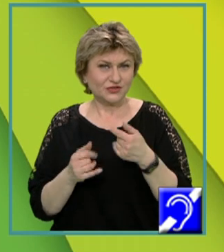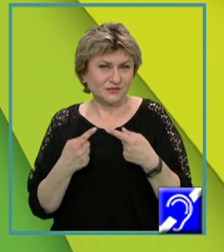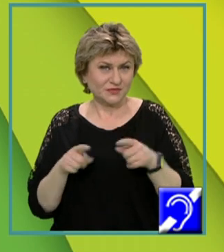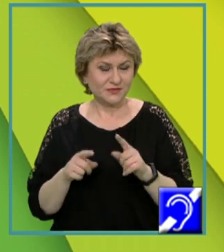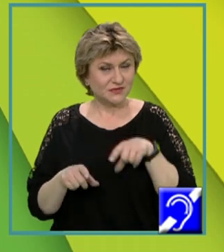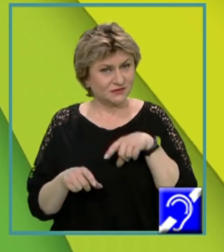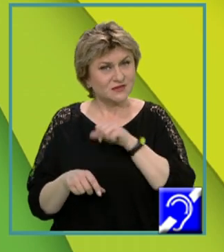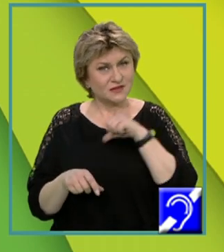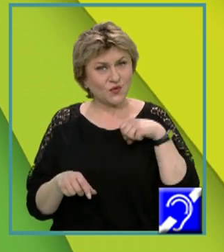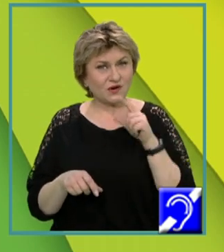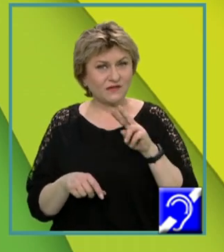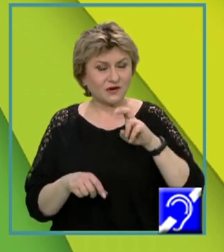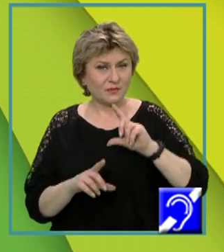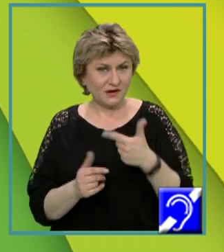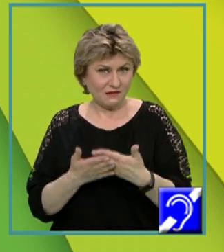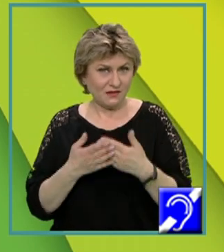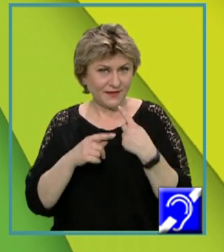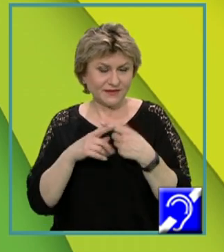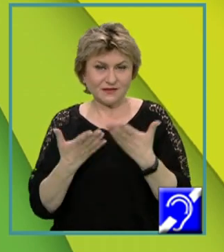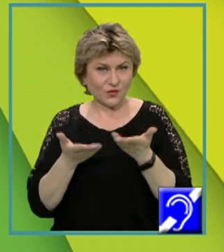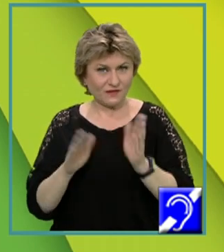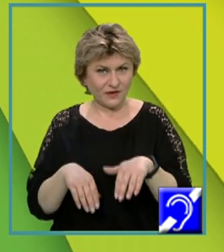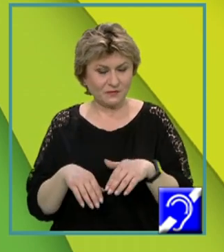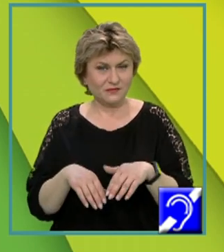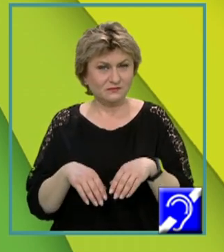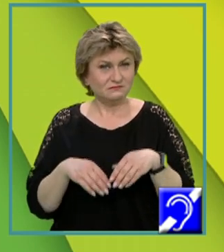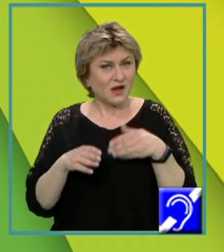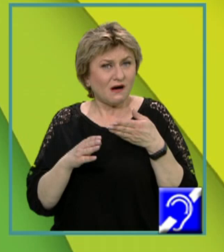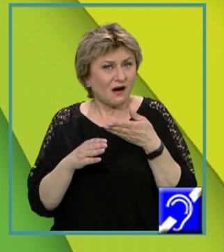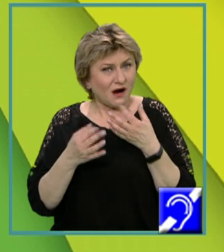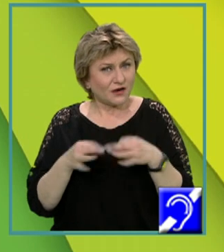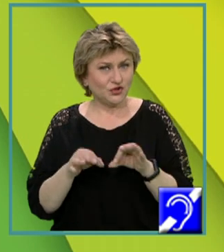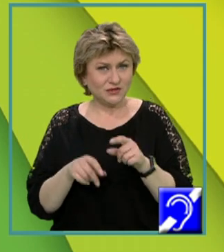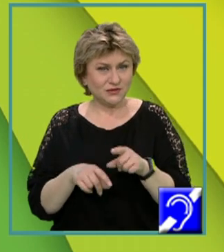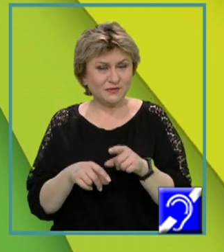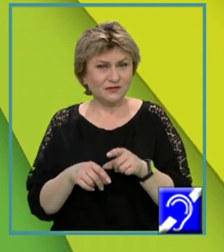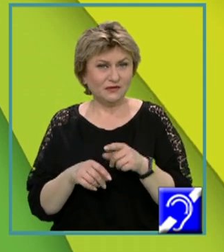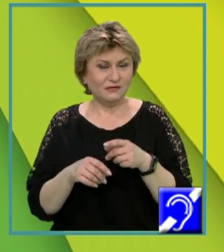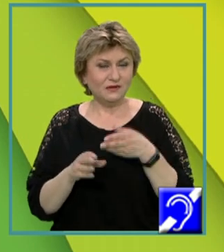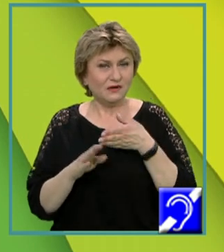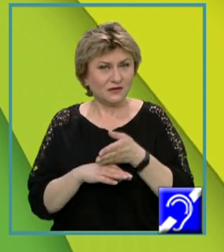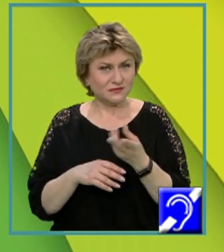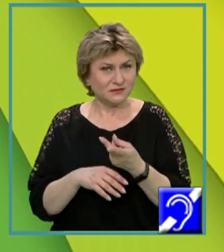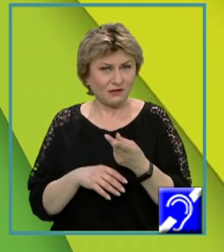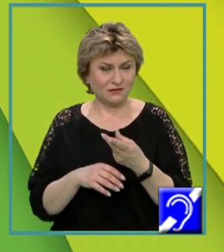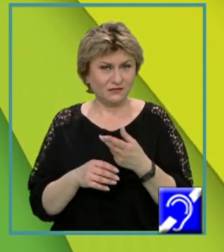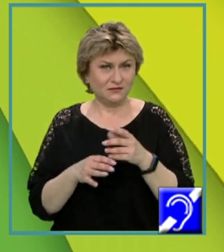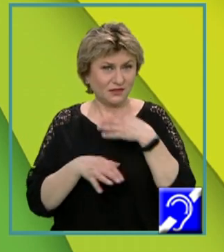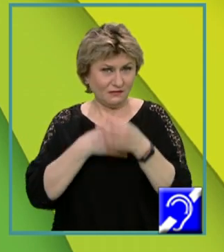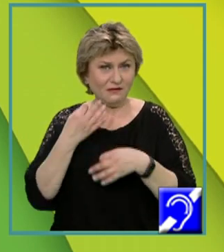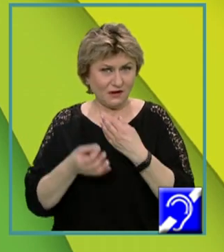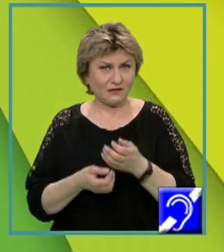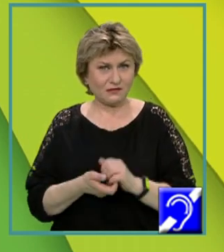singura variabilă x pe care o avem accesibilă în prezent. În schimb, declararea